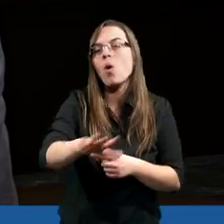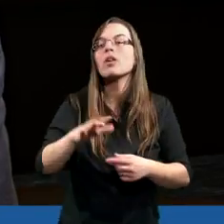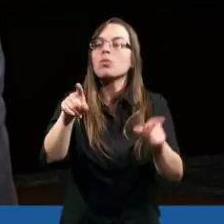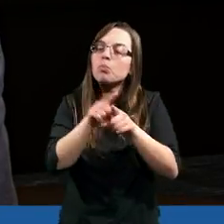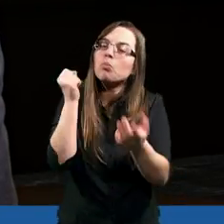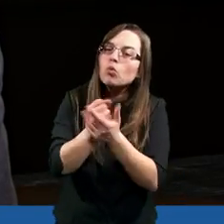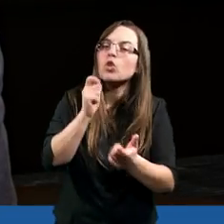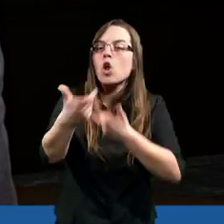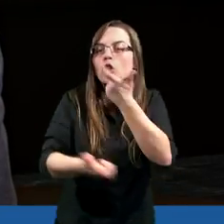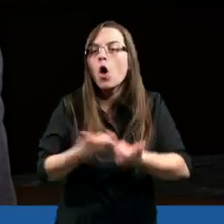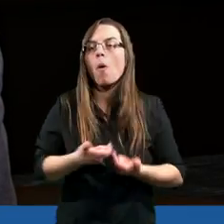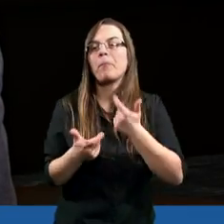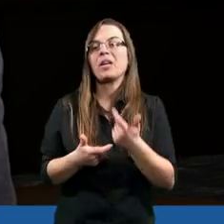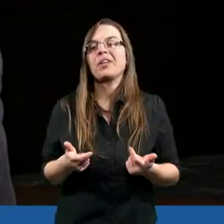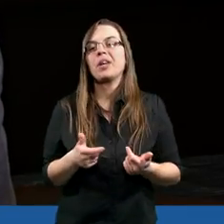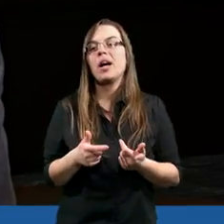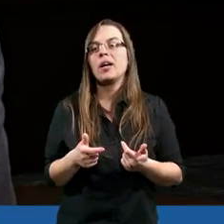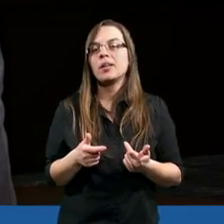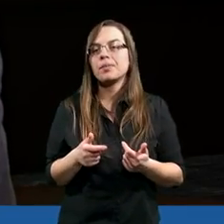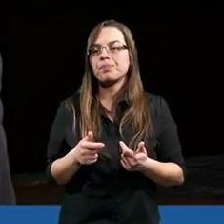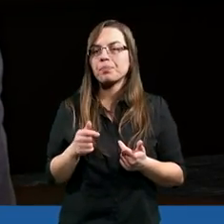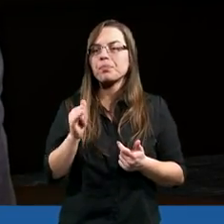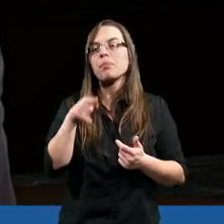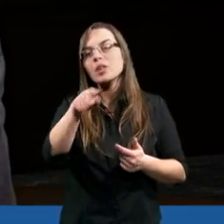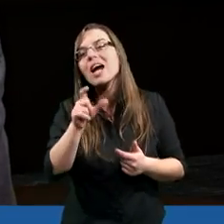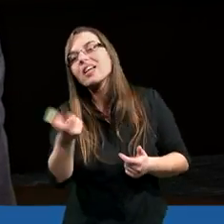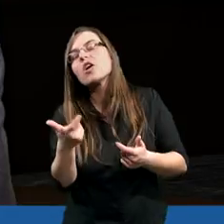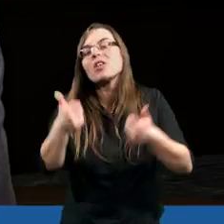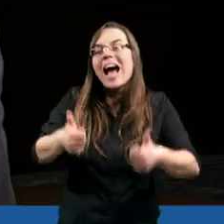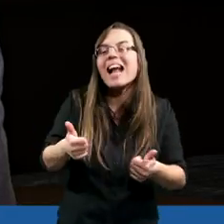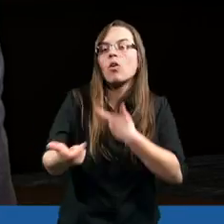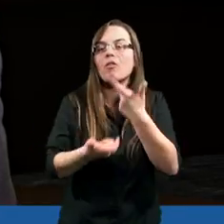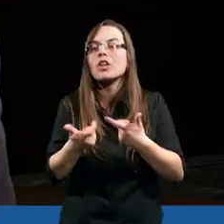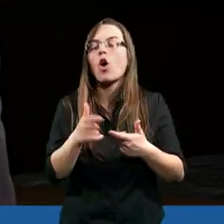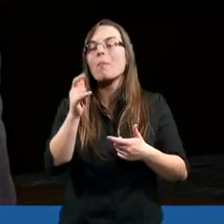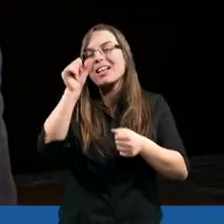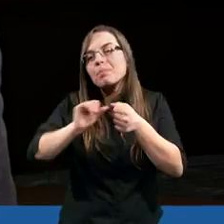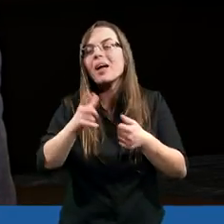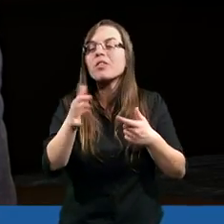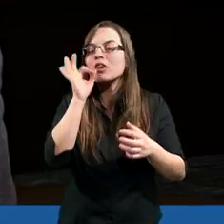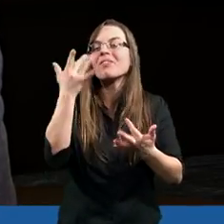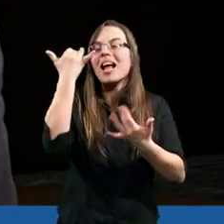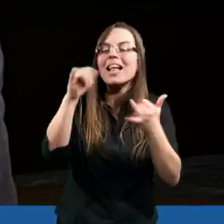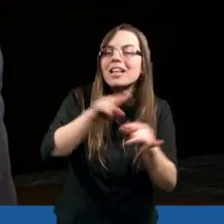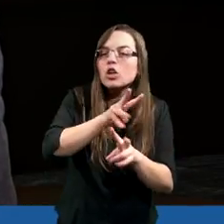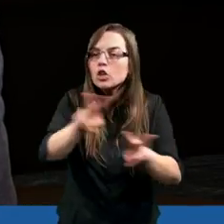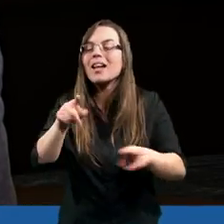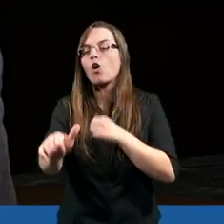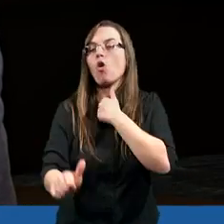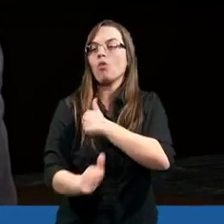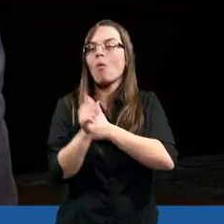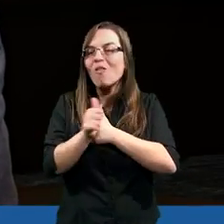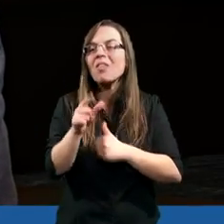To też musieli się wyrzec. Majątków musieli się wyrzec z swoich stanowisk pracy i wiele innych. I to